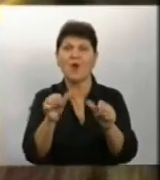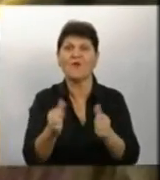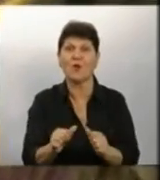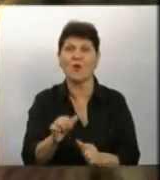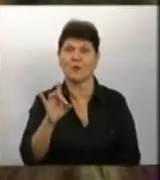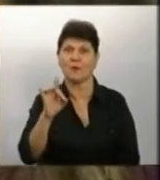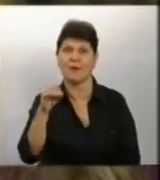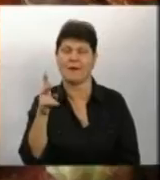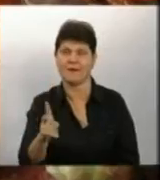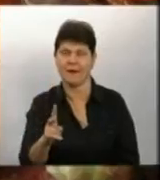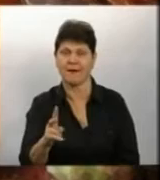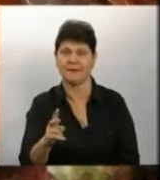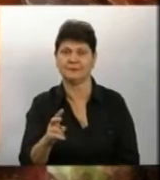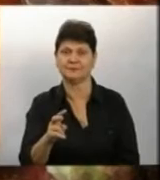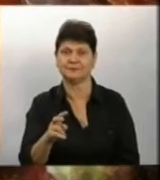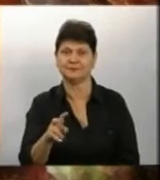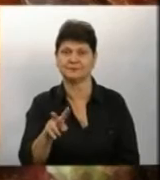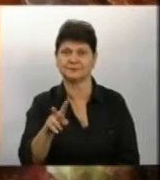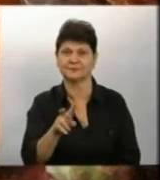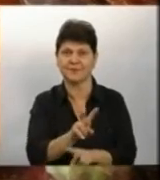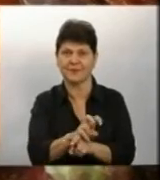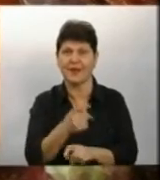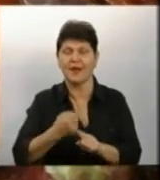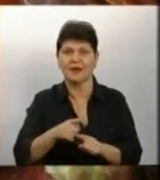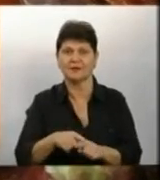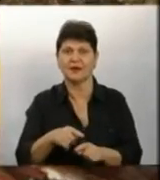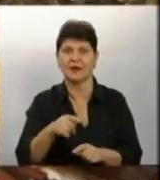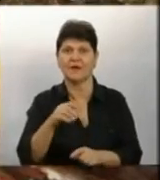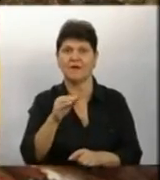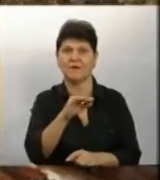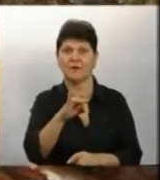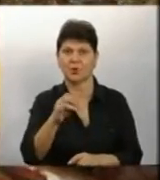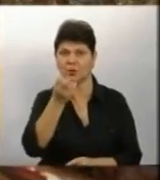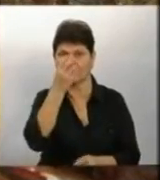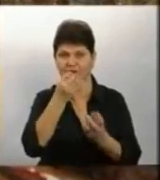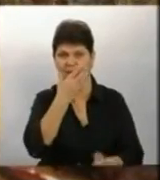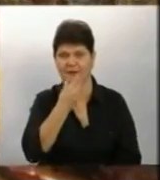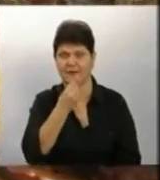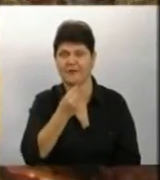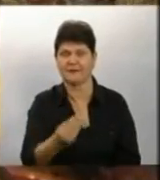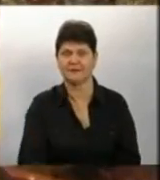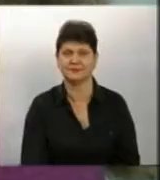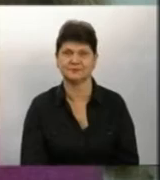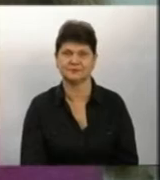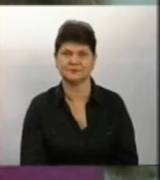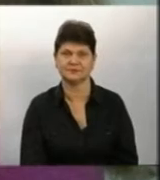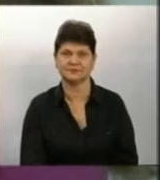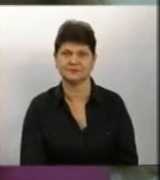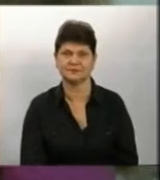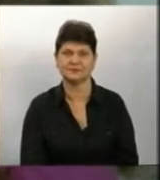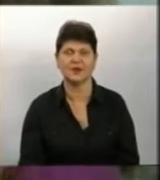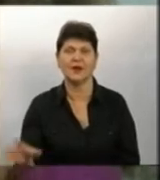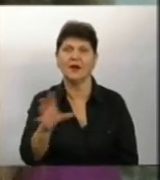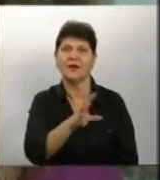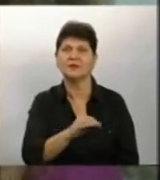Рак дуже гарний, фрукти також дуже гарні, квіти також дуже гарні Художника прибавлює Не все те, що